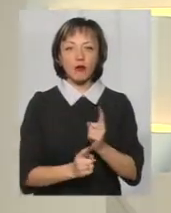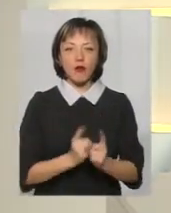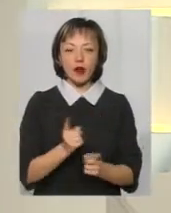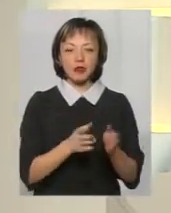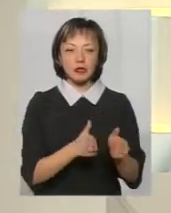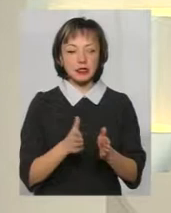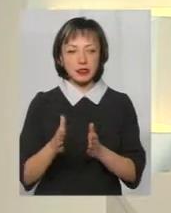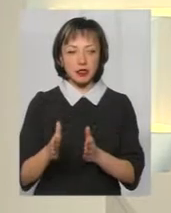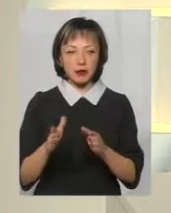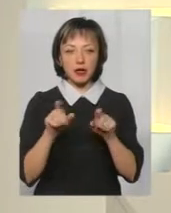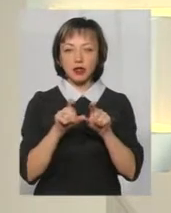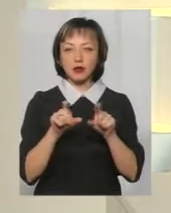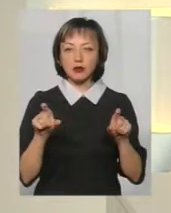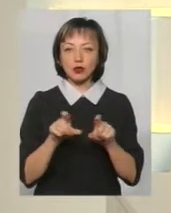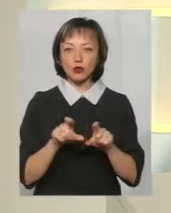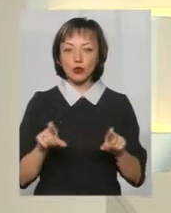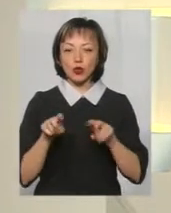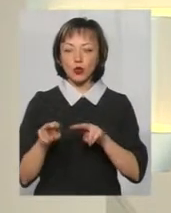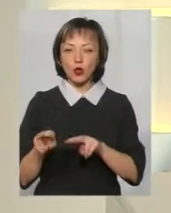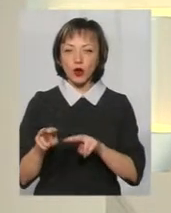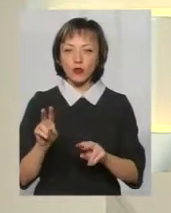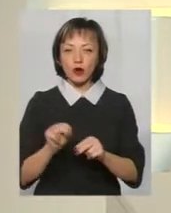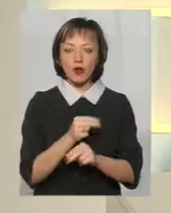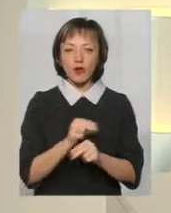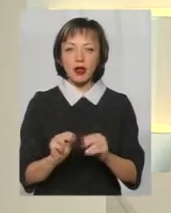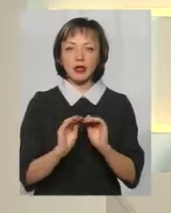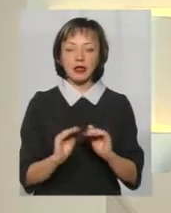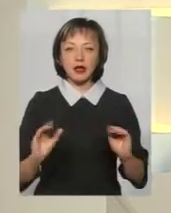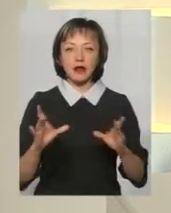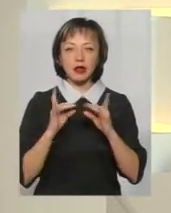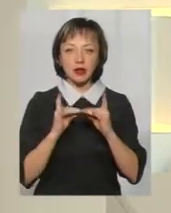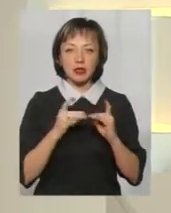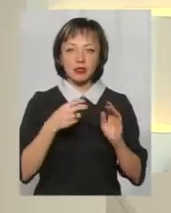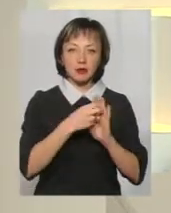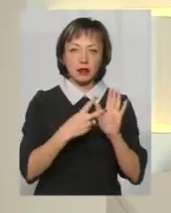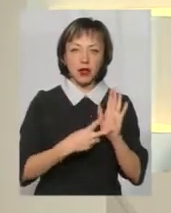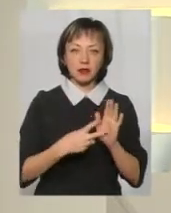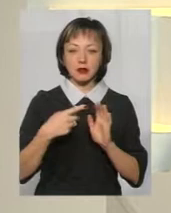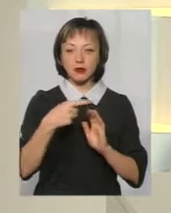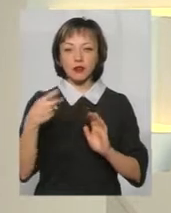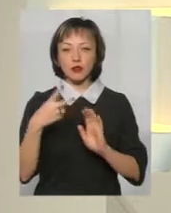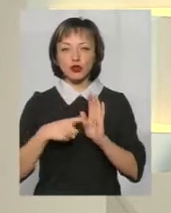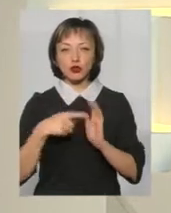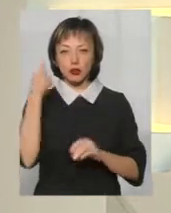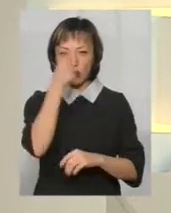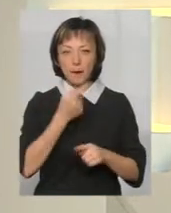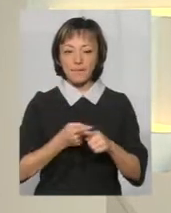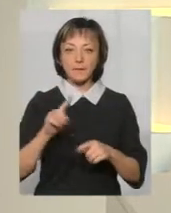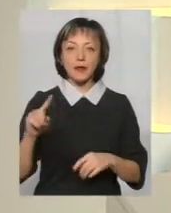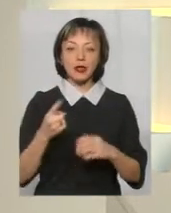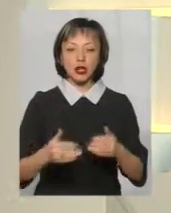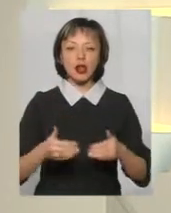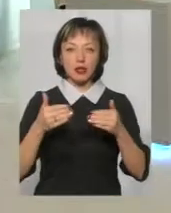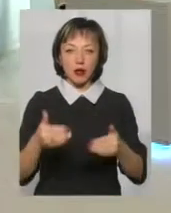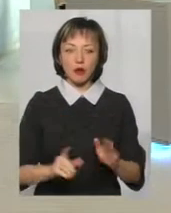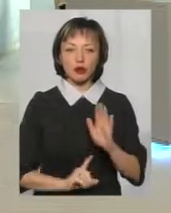системи інституційного догляду та виховання дітей. На 17-26 роки. І перший етап вже почався цього року.